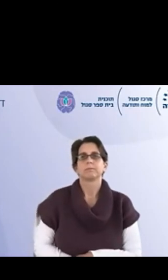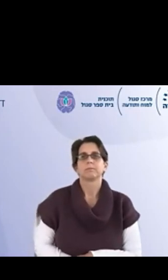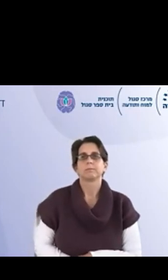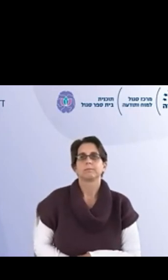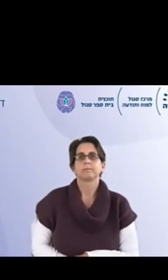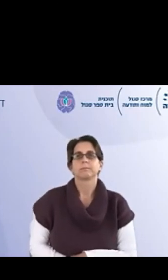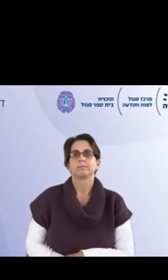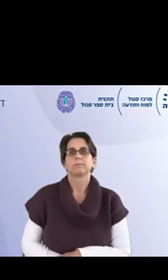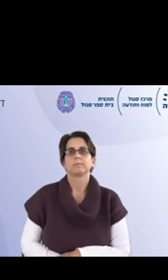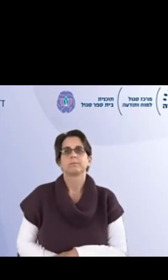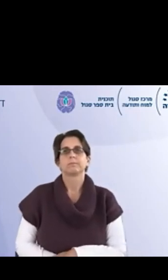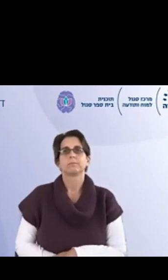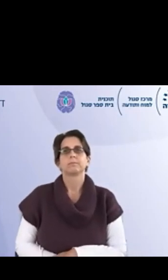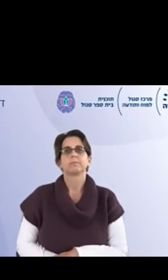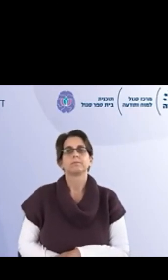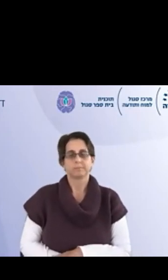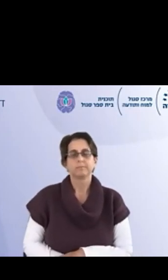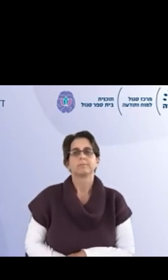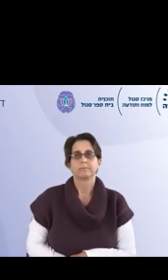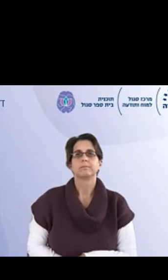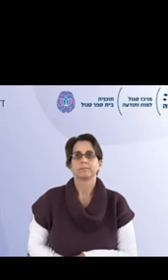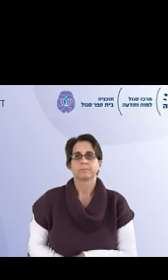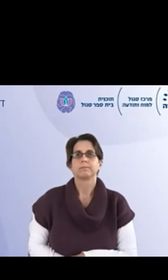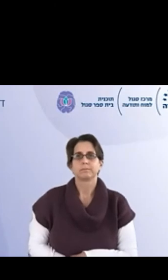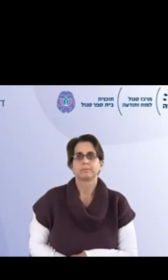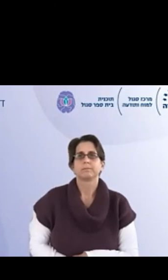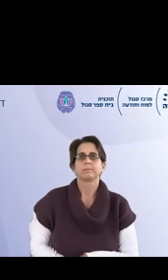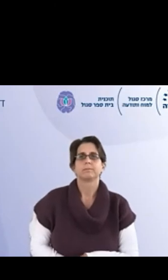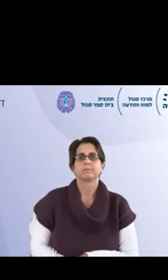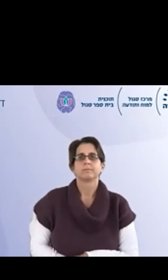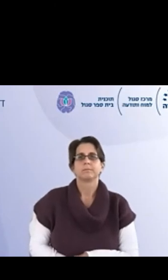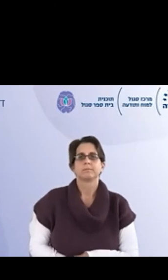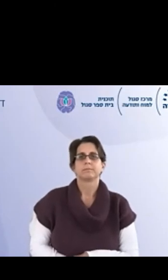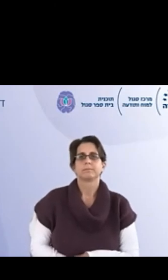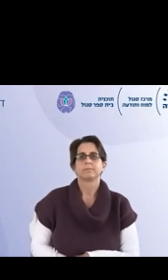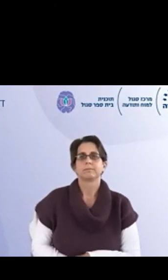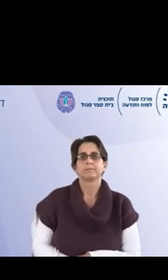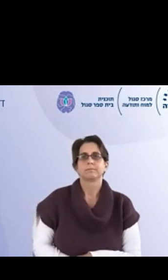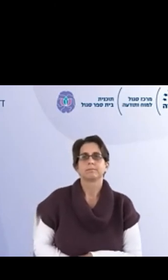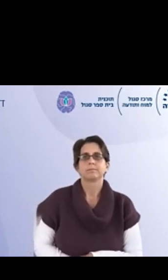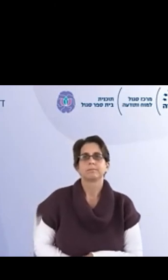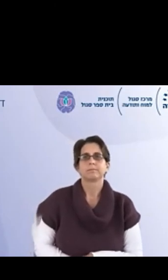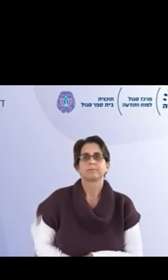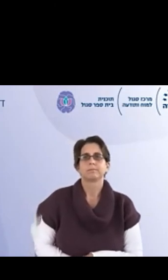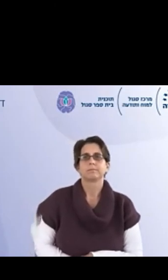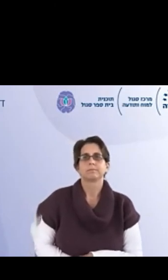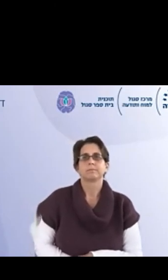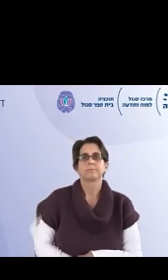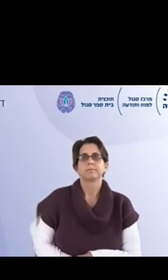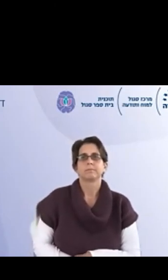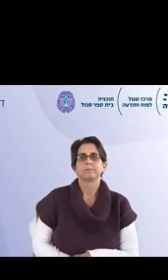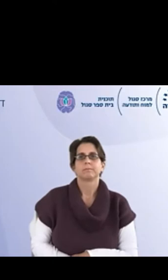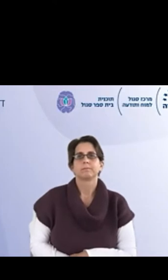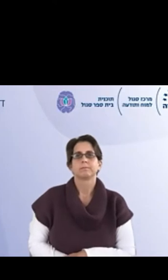אומר בחינות שלא המשכנו בסי הכוח לא המשכנו כמה תוכנן אבל המשכנו מכמה סיבות אני חושב